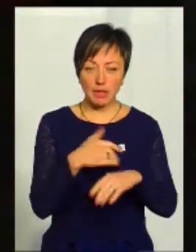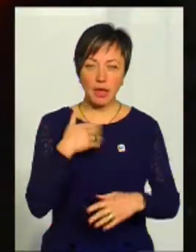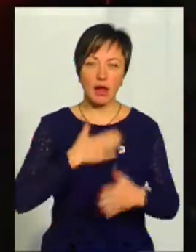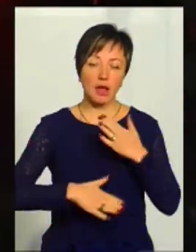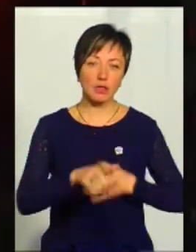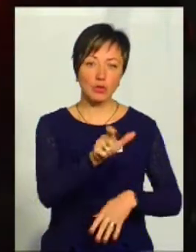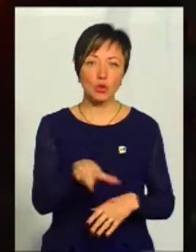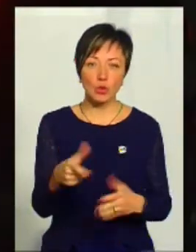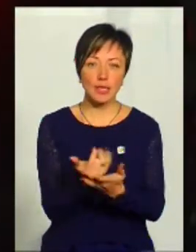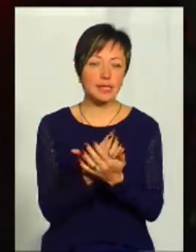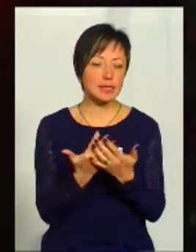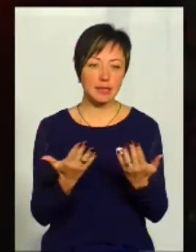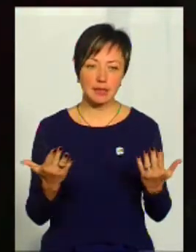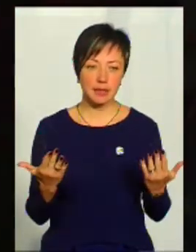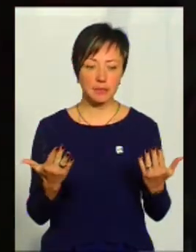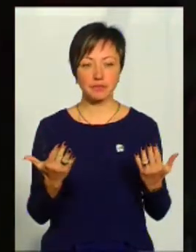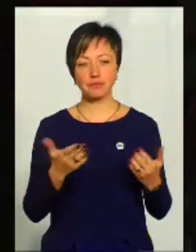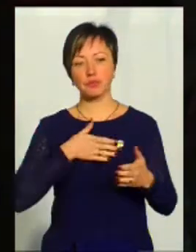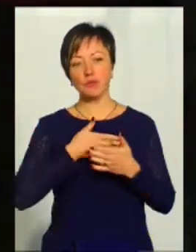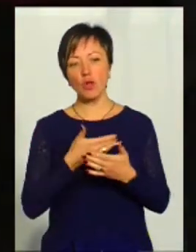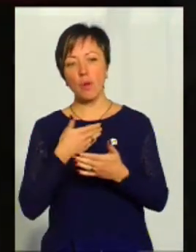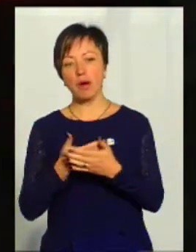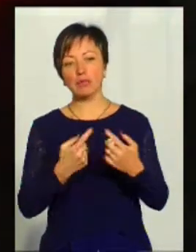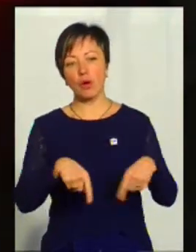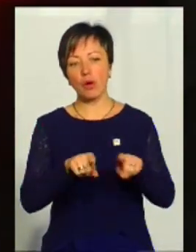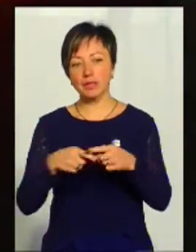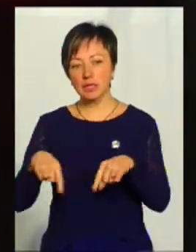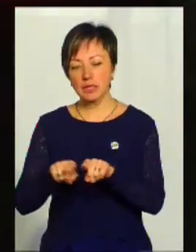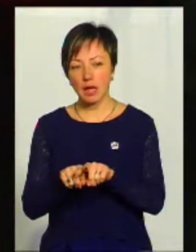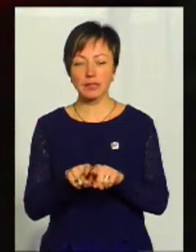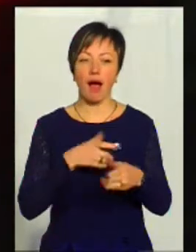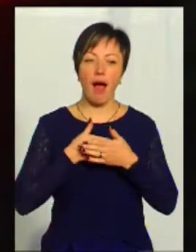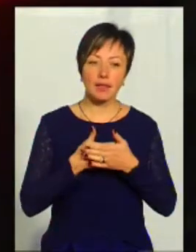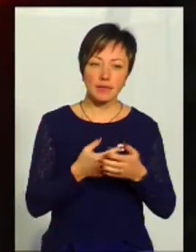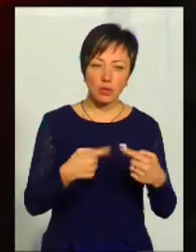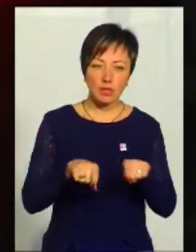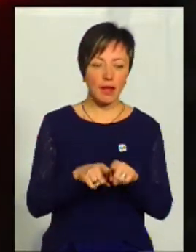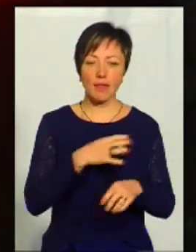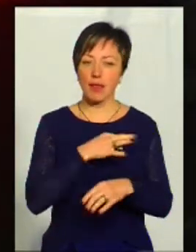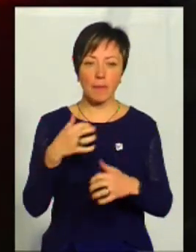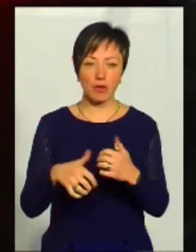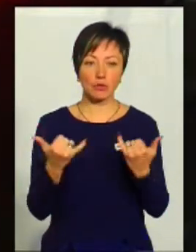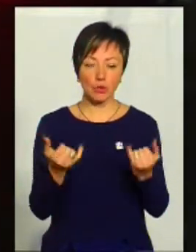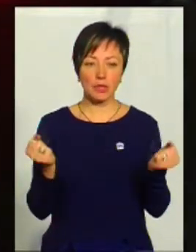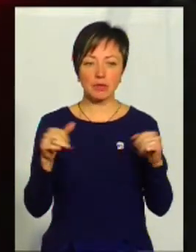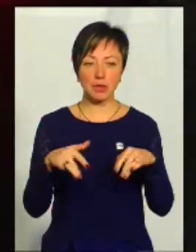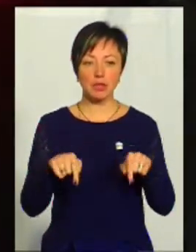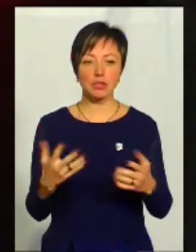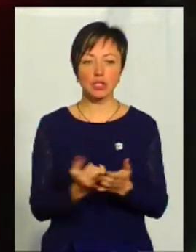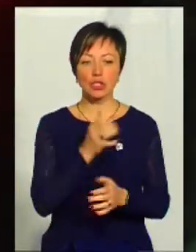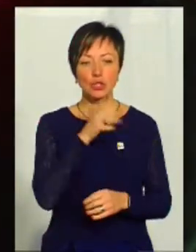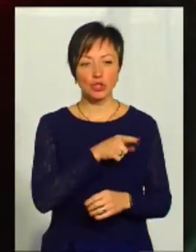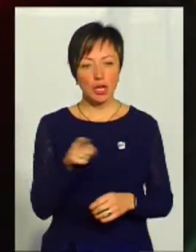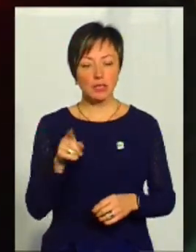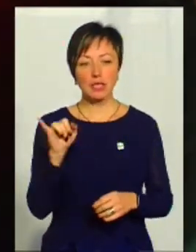люди з різних громадських організацій, але з активних організацій. спомневаєте, що сьогодні зібралися, знайшли